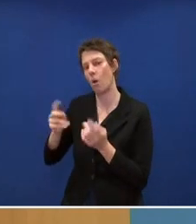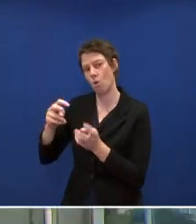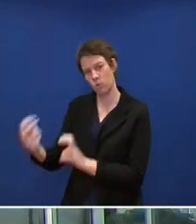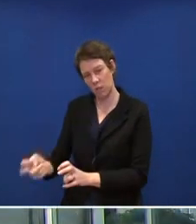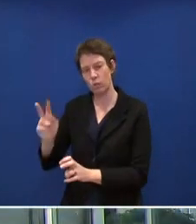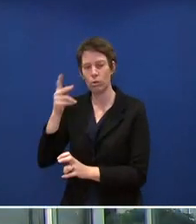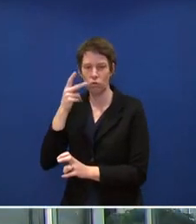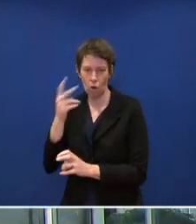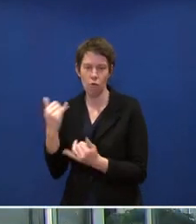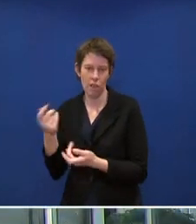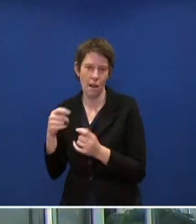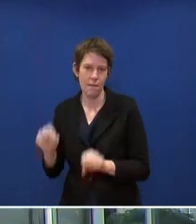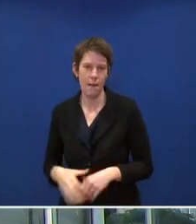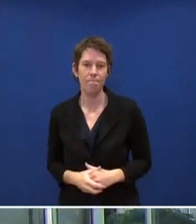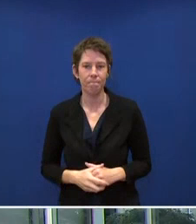handeln.